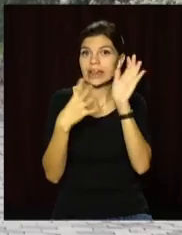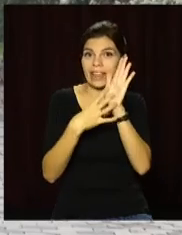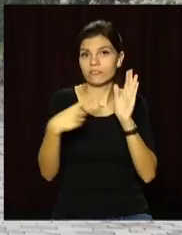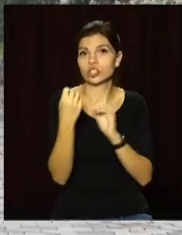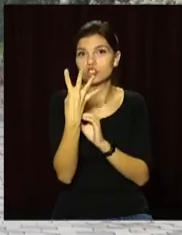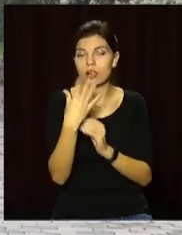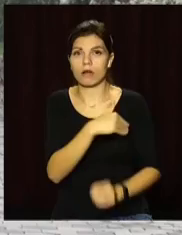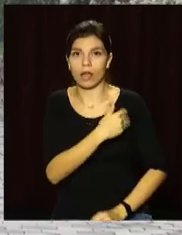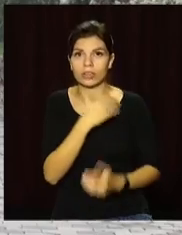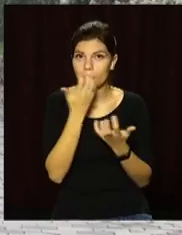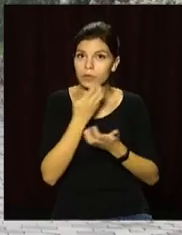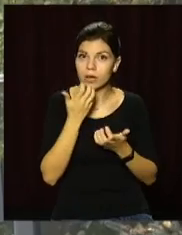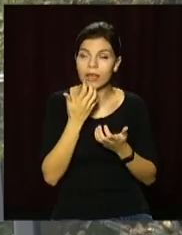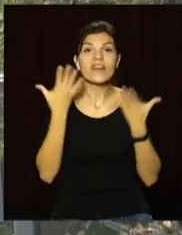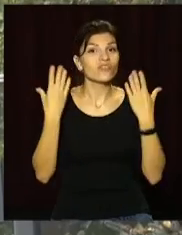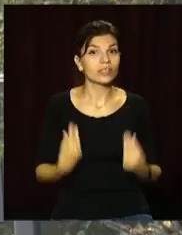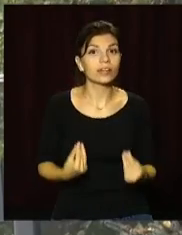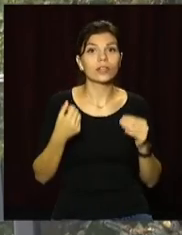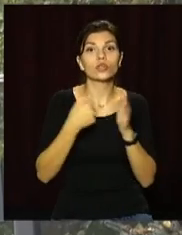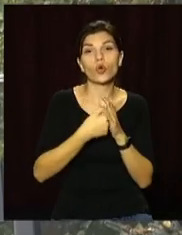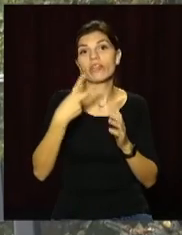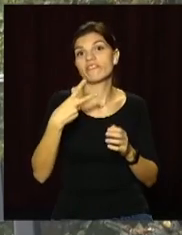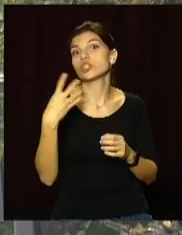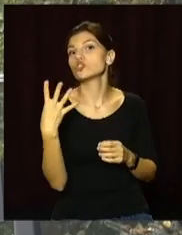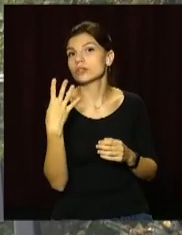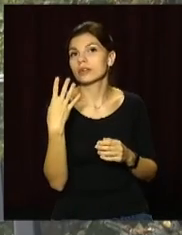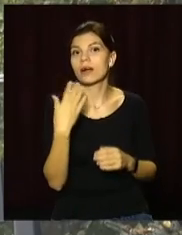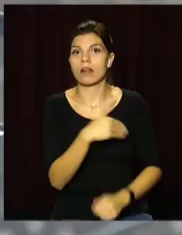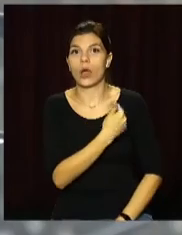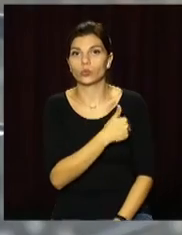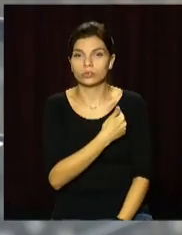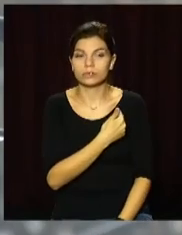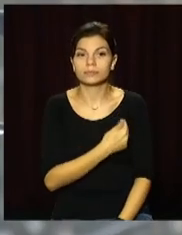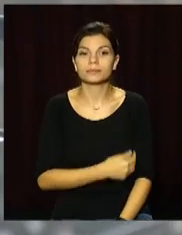-14 градусів тепла. Вдень – 24 градусів.